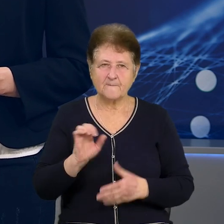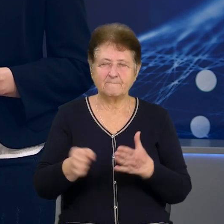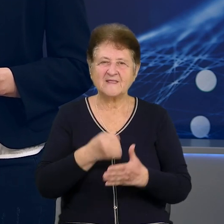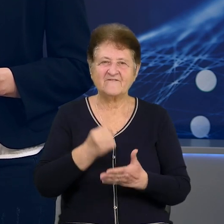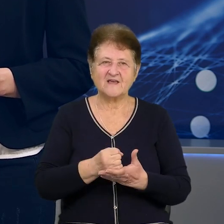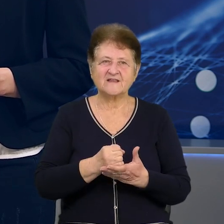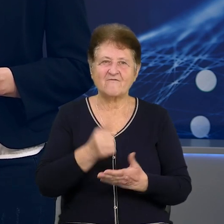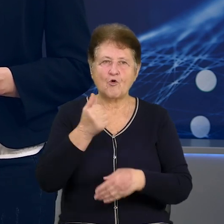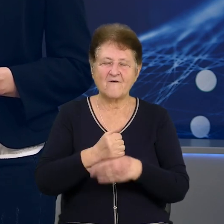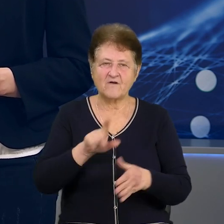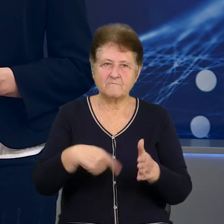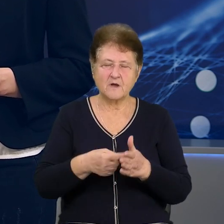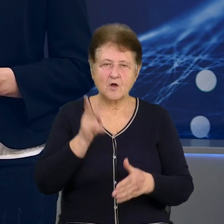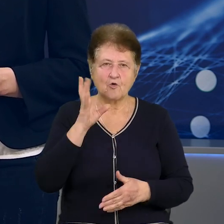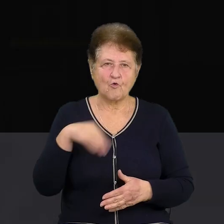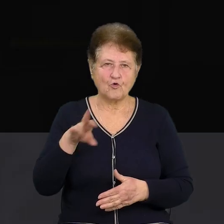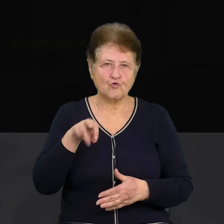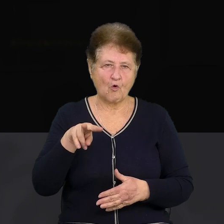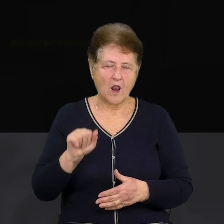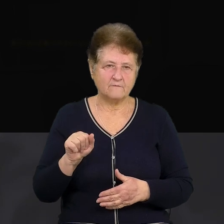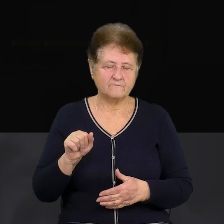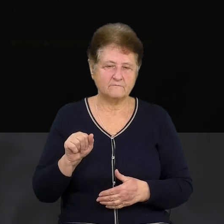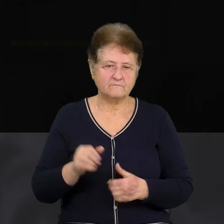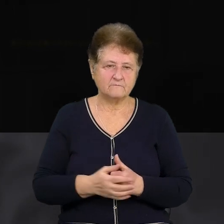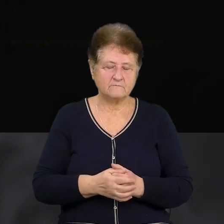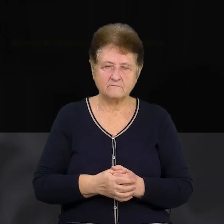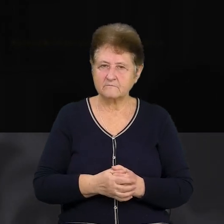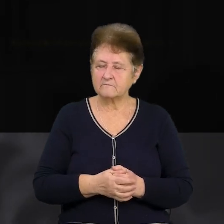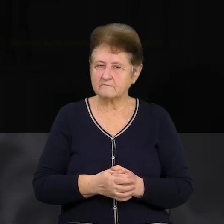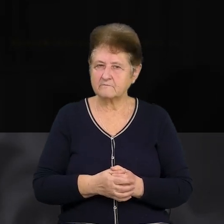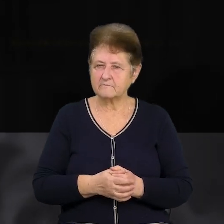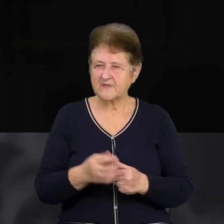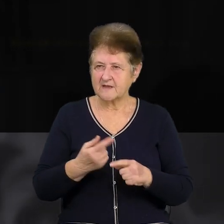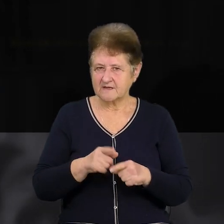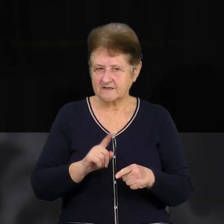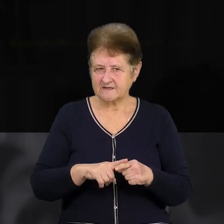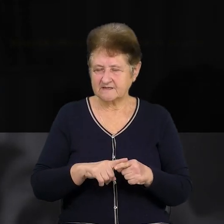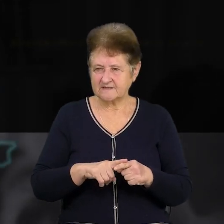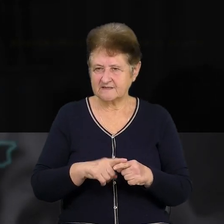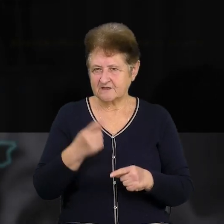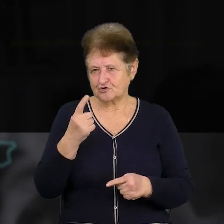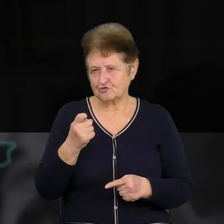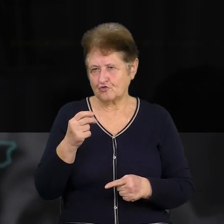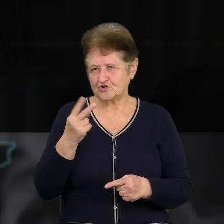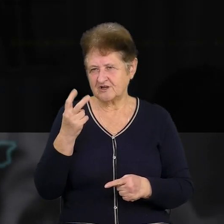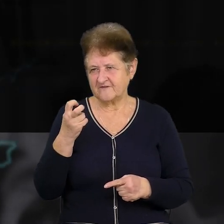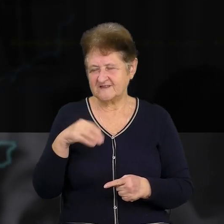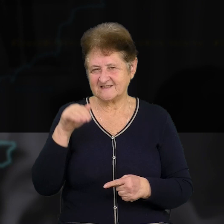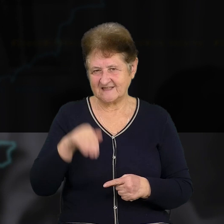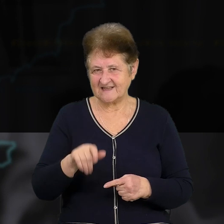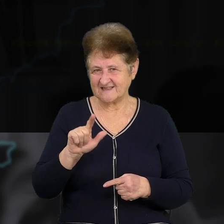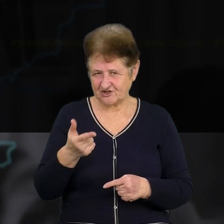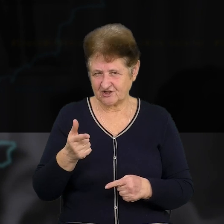підтвердив міський голова Олександр Кодола. Суму ми ще вирахуємо. Це більше, ніж 100 чи 200 тисяч гривень. Ці кошти